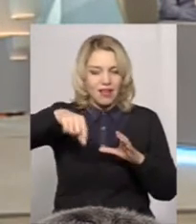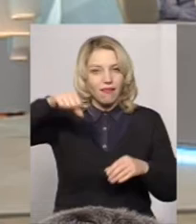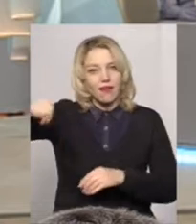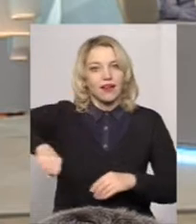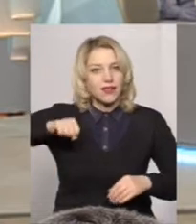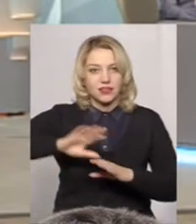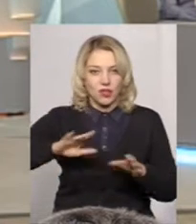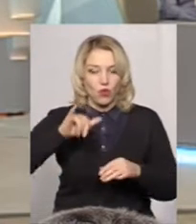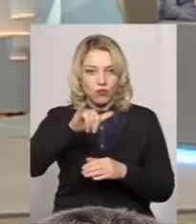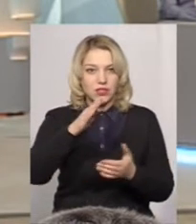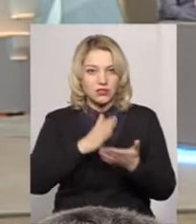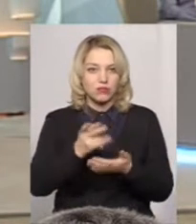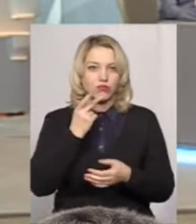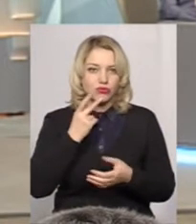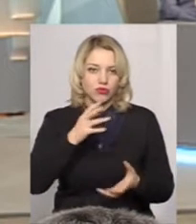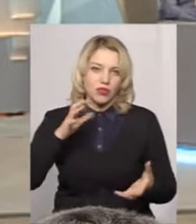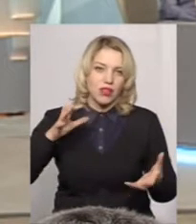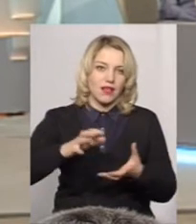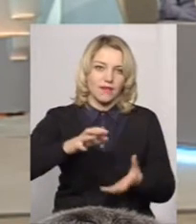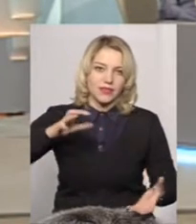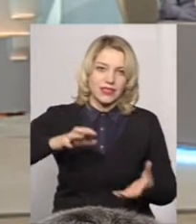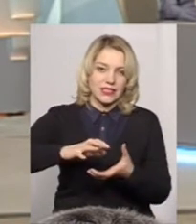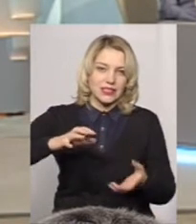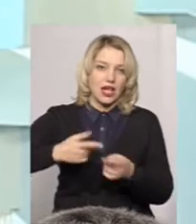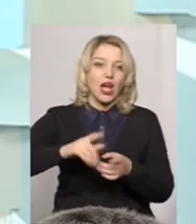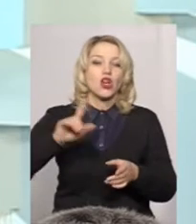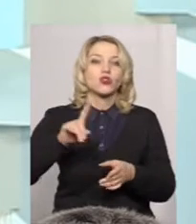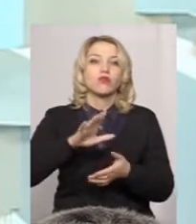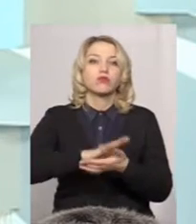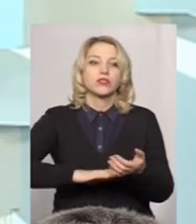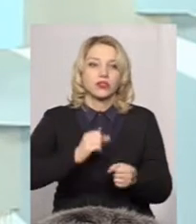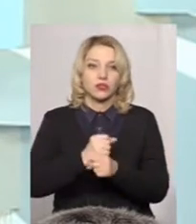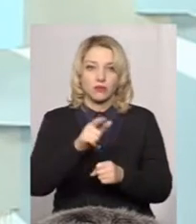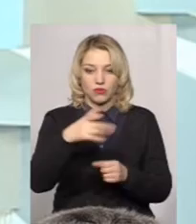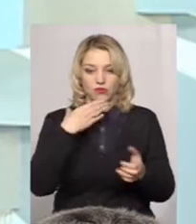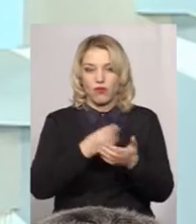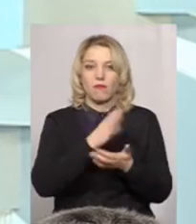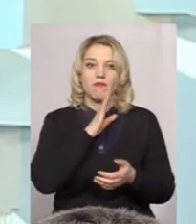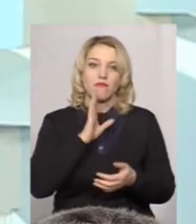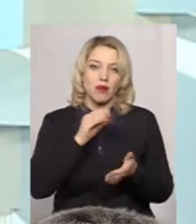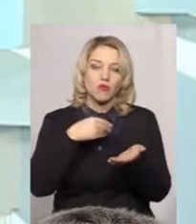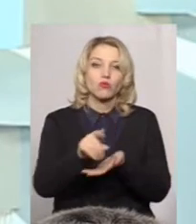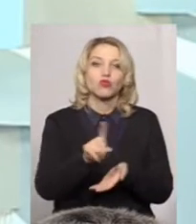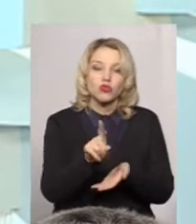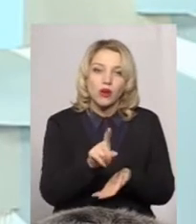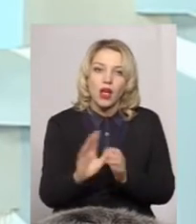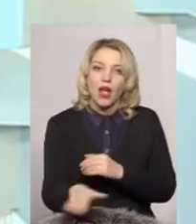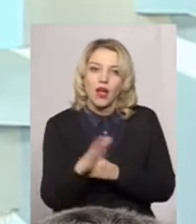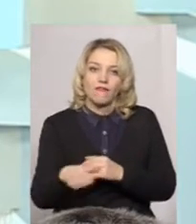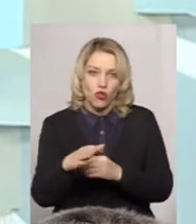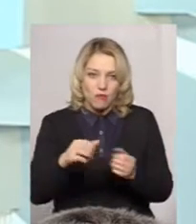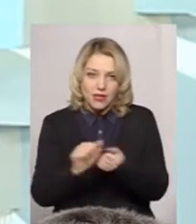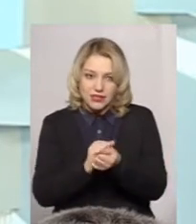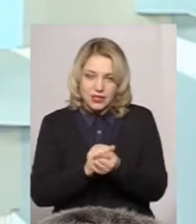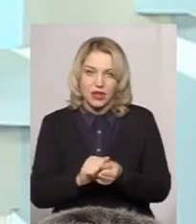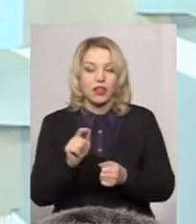У вас з'являється водогін, у вас є постійний тиск. Що ви зробите наступним? Ви своєї мамі купите стиральну машину, правда? Ви купите стиральну машину,